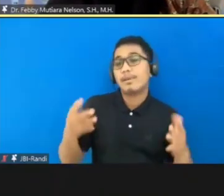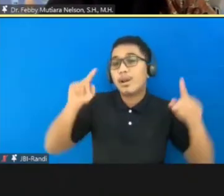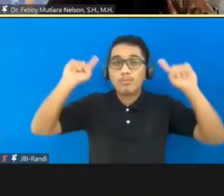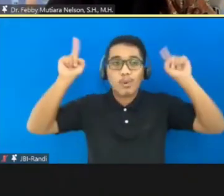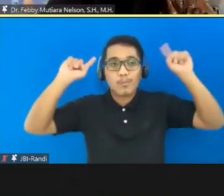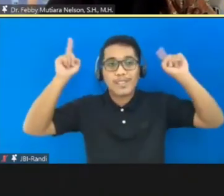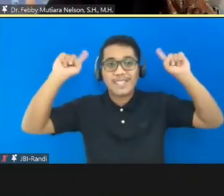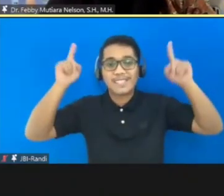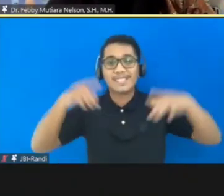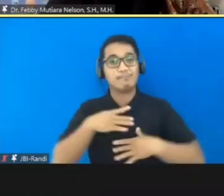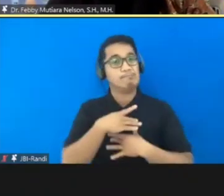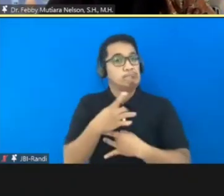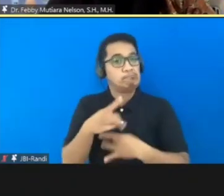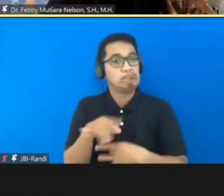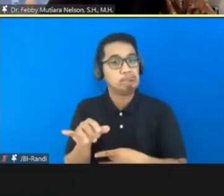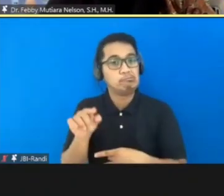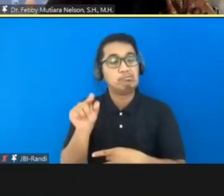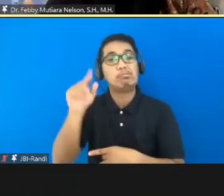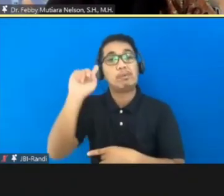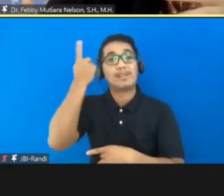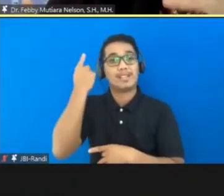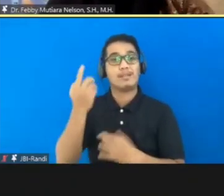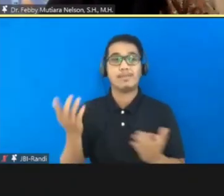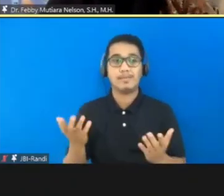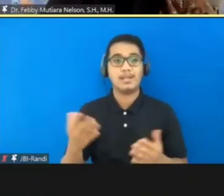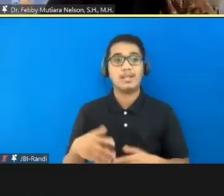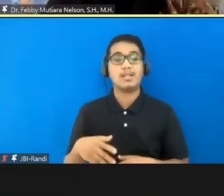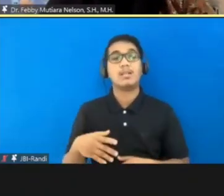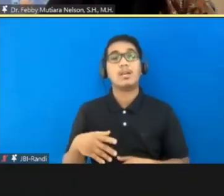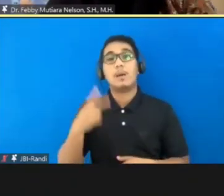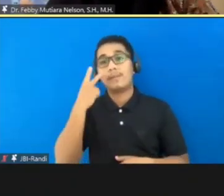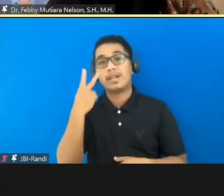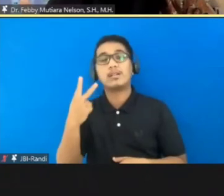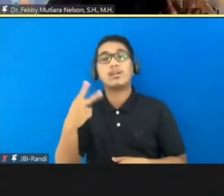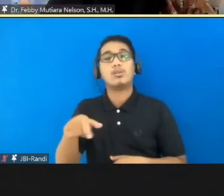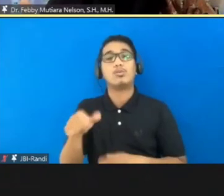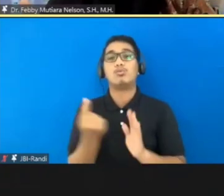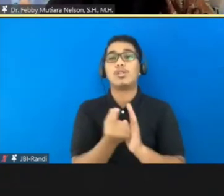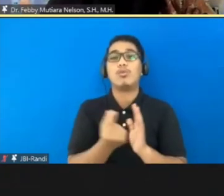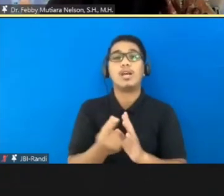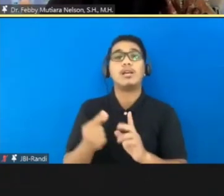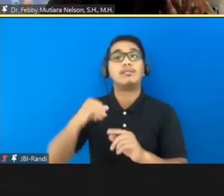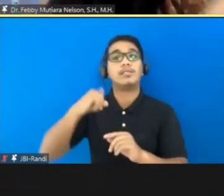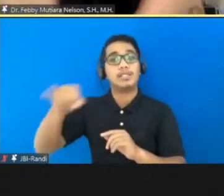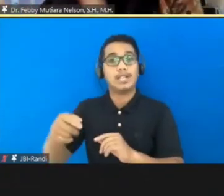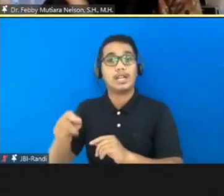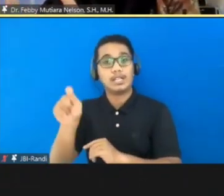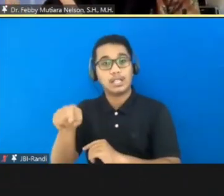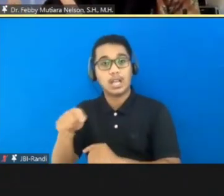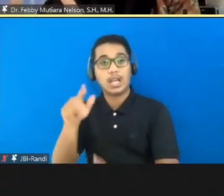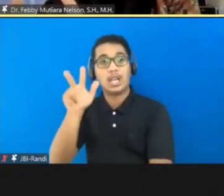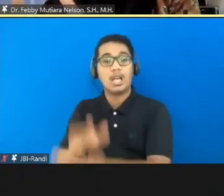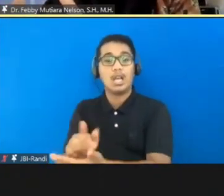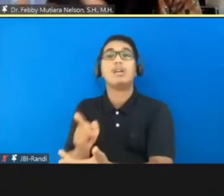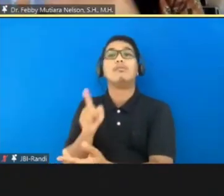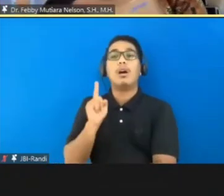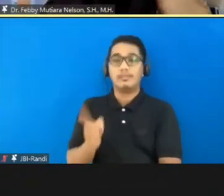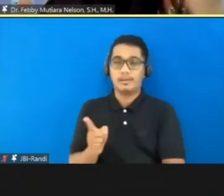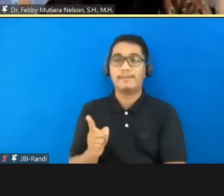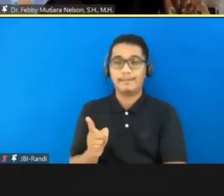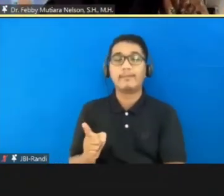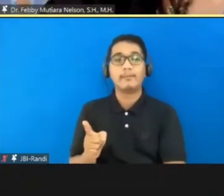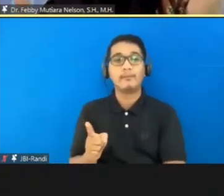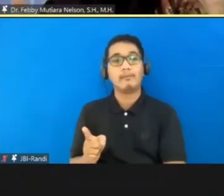pemerintah kita atau politik kriminal pemerintah kita? Kalau kita lihat di undang-undang kejaksaan yang kemarin itu disahkan, ini ada arah ke arah sana gitu ya.